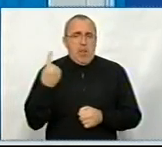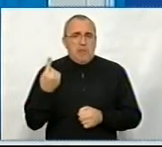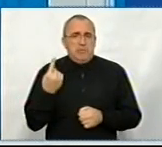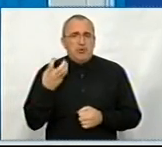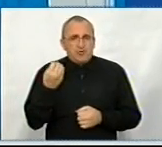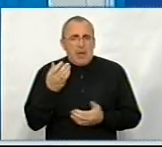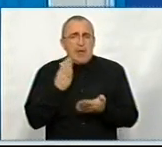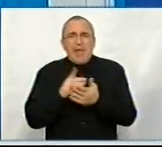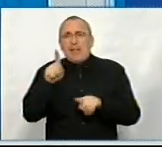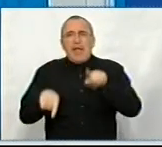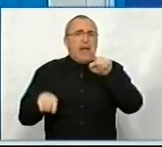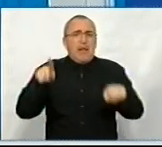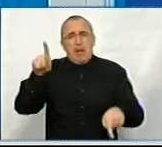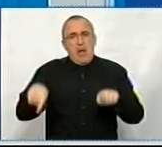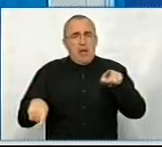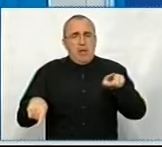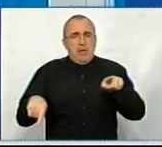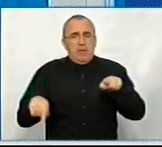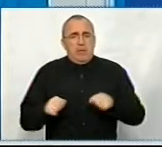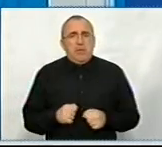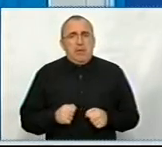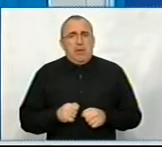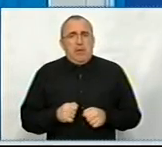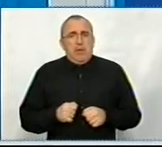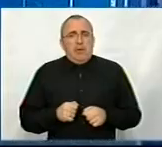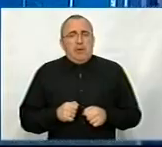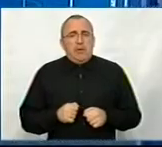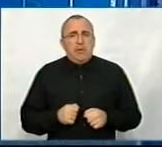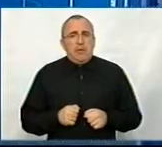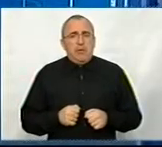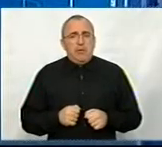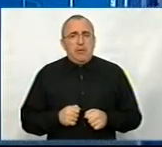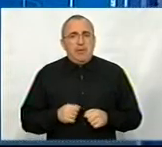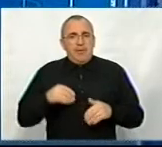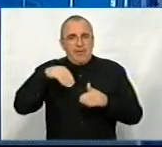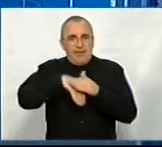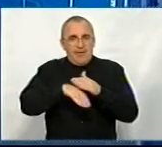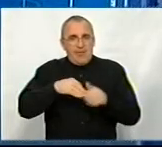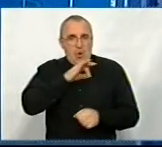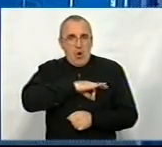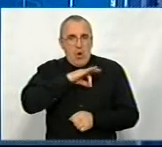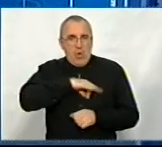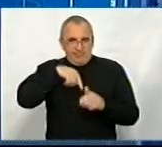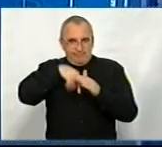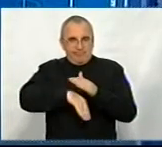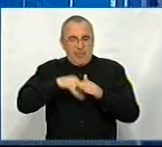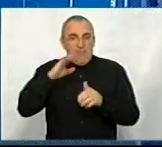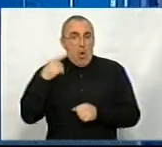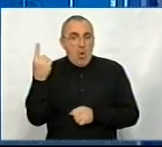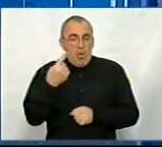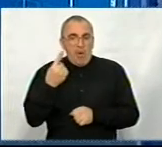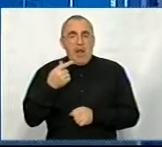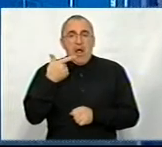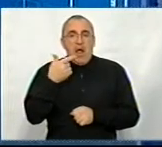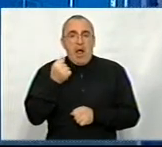покладів корисних копалин в області. Це в